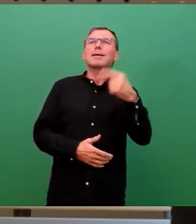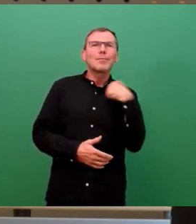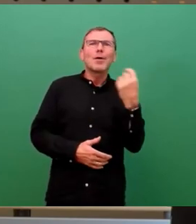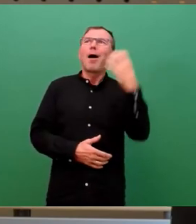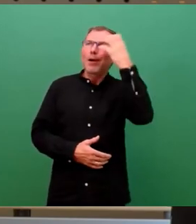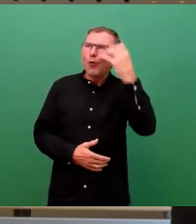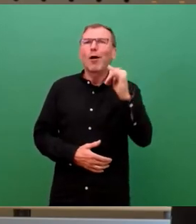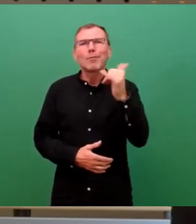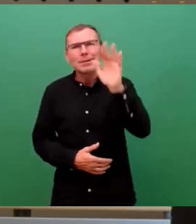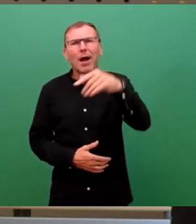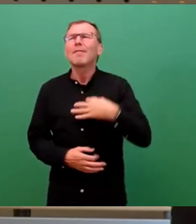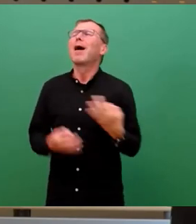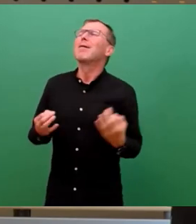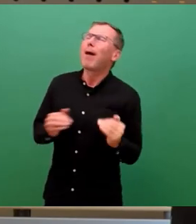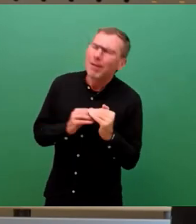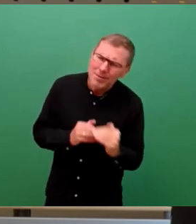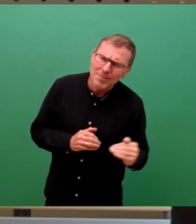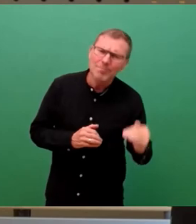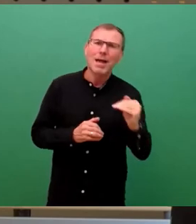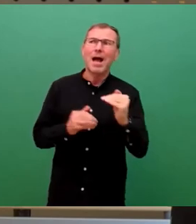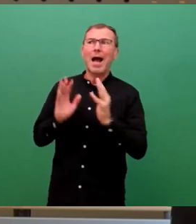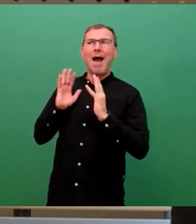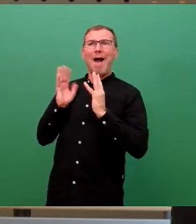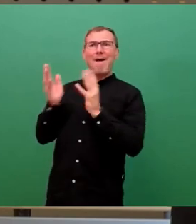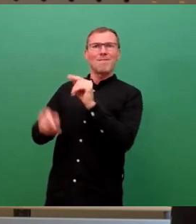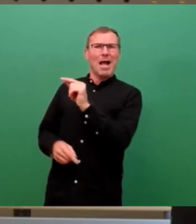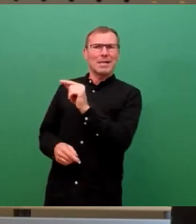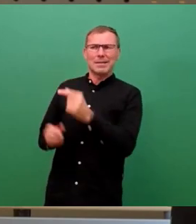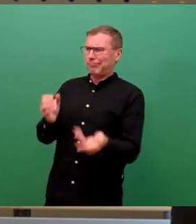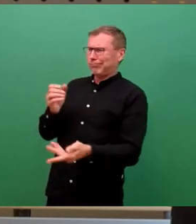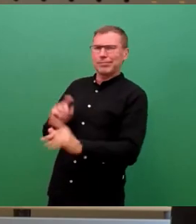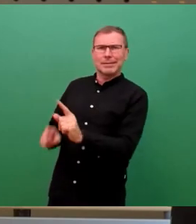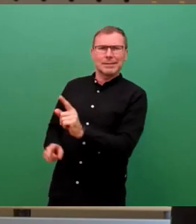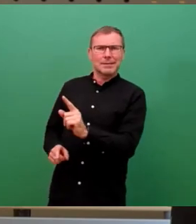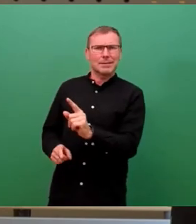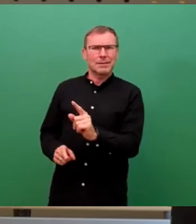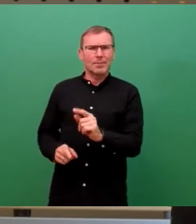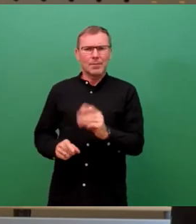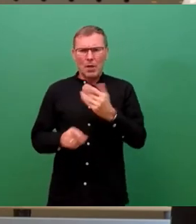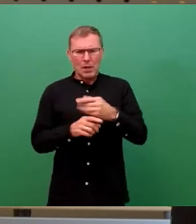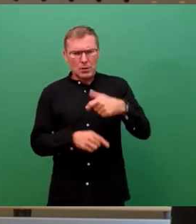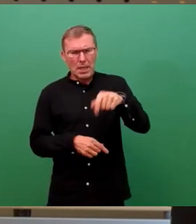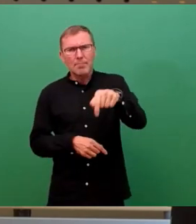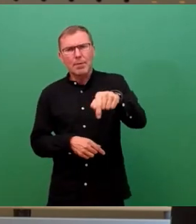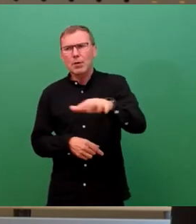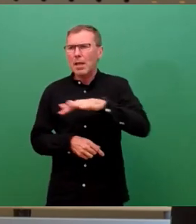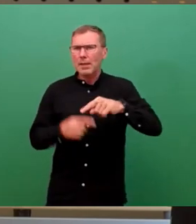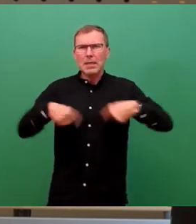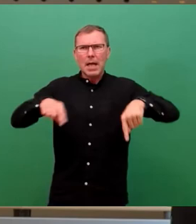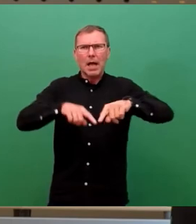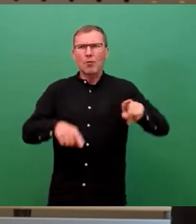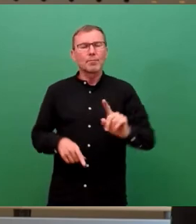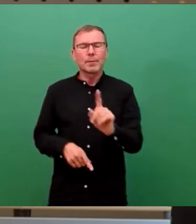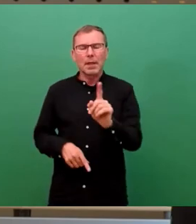ja, wir brauchen mehr. Nicht im Wald aus Naturschutzgründen und doch nie vor den Haustüren der Menschen im ländlichen Raum. Das nicht.